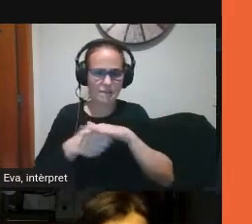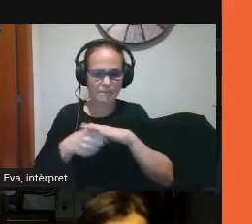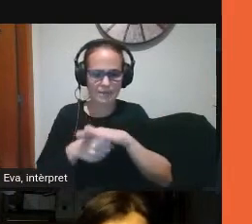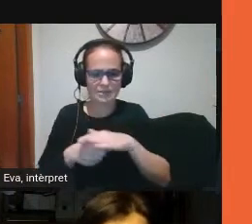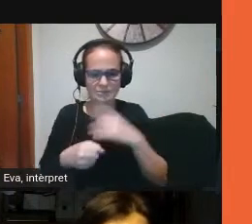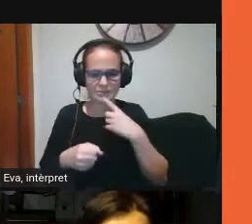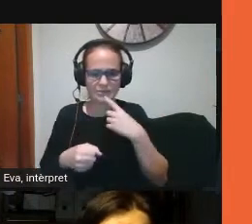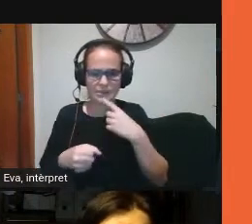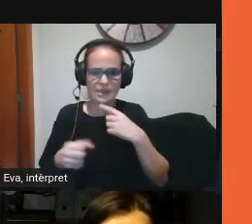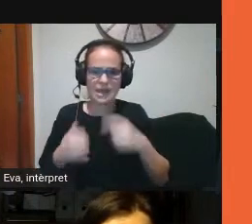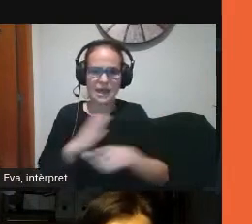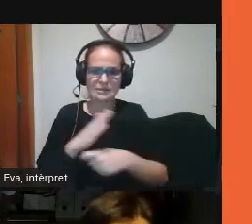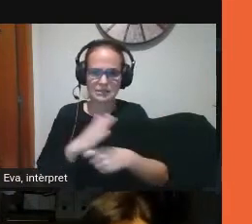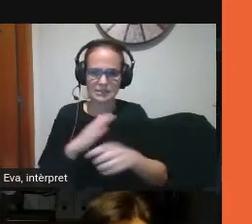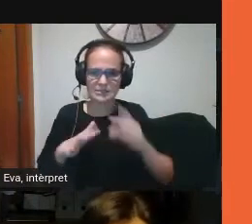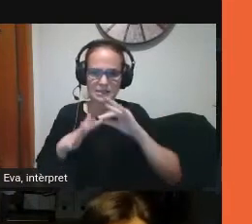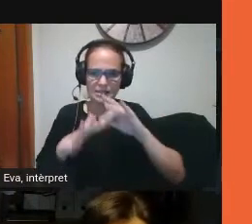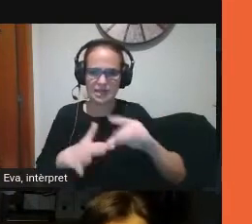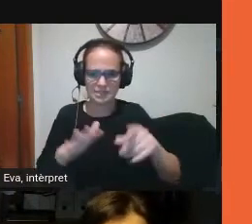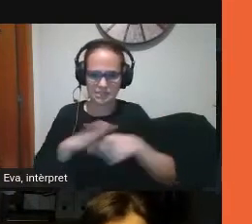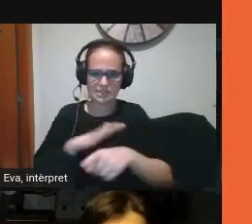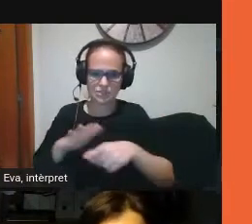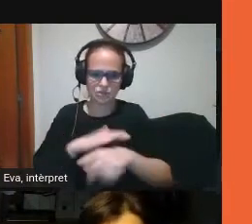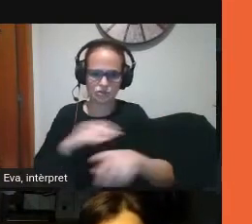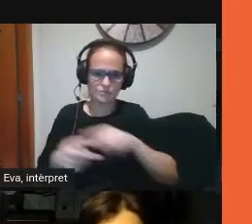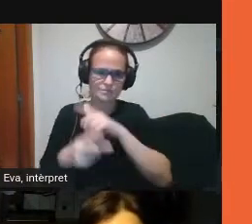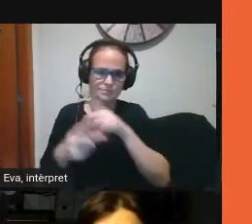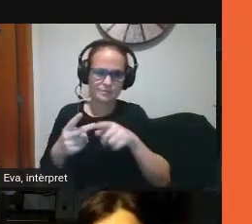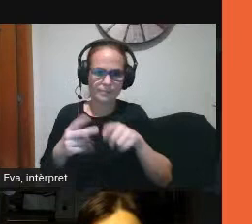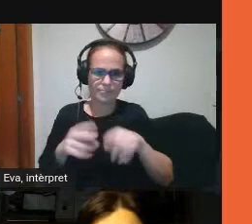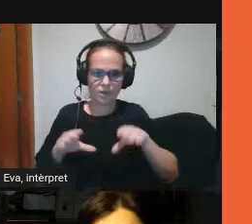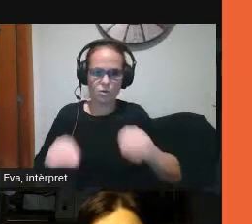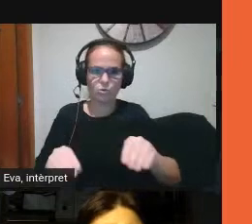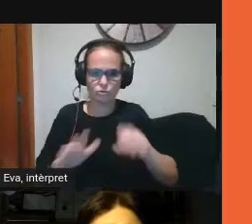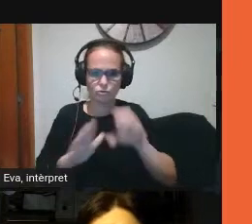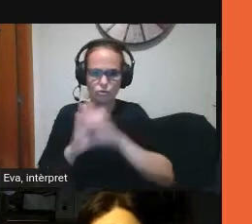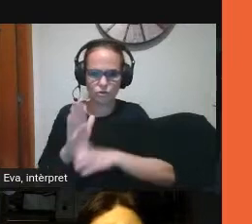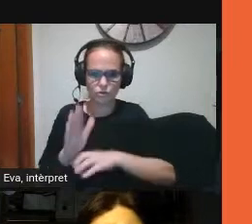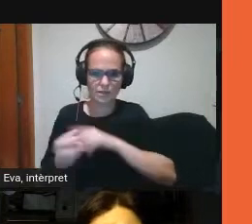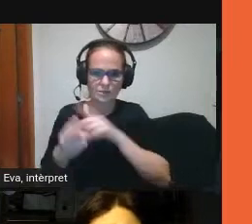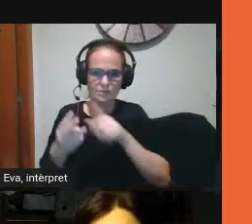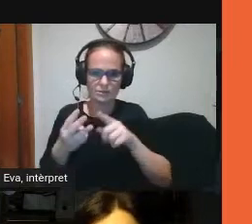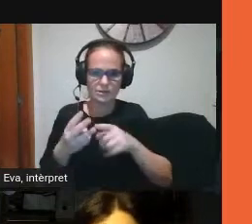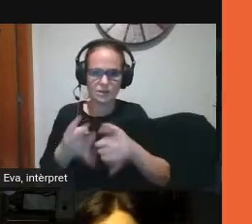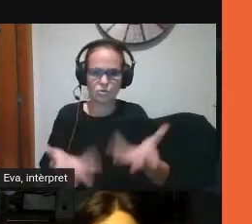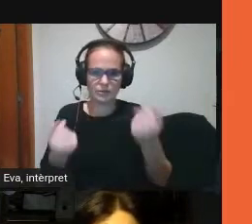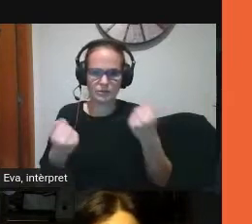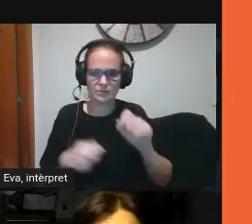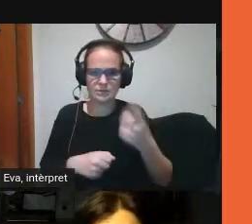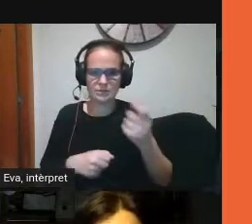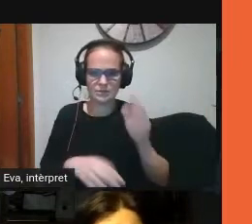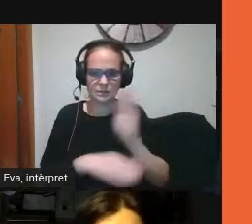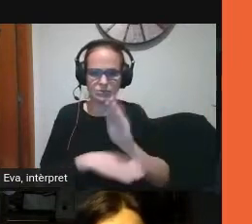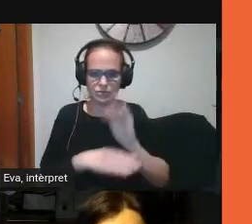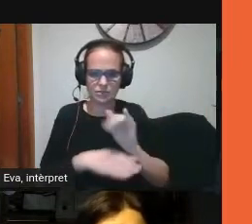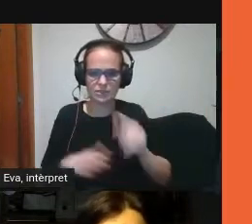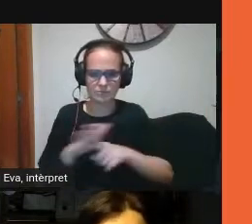lideratge i gestió usos curriculars competència digital docent i desenvolupament professional